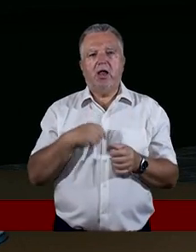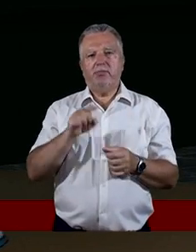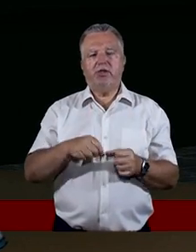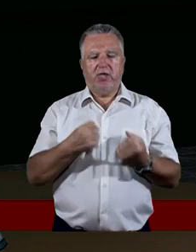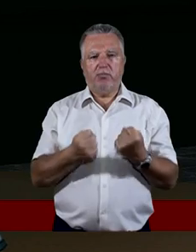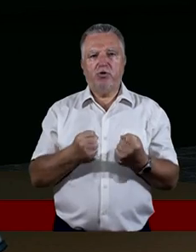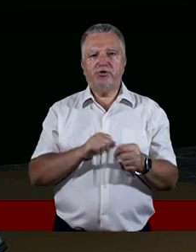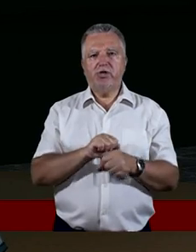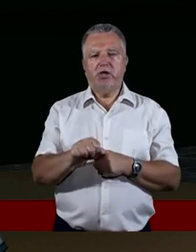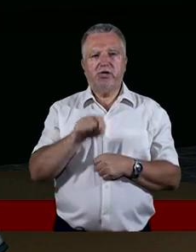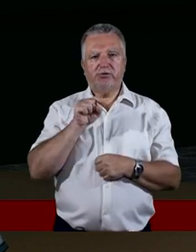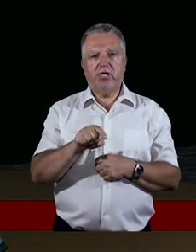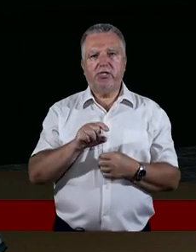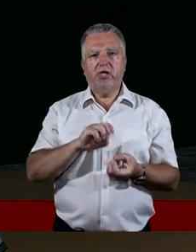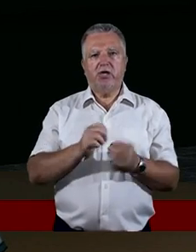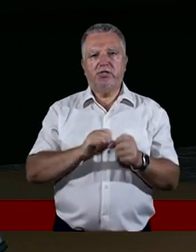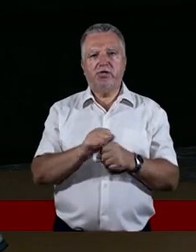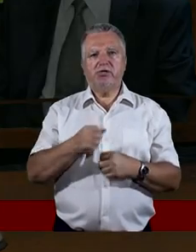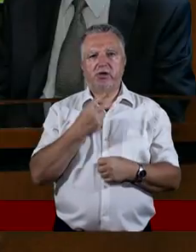wtedy, jeżeli ona jest widoczna w naszym życiu.